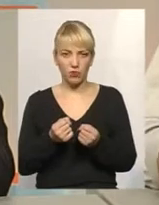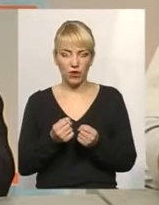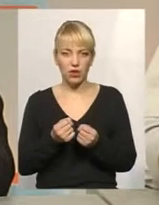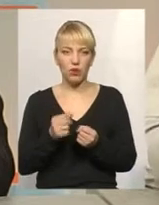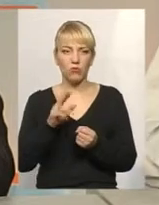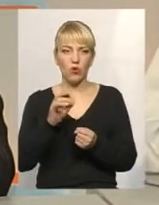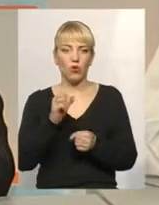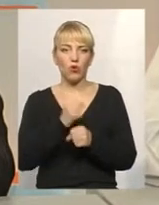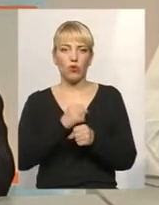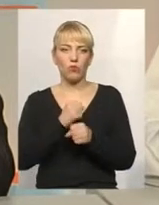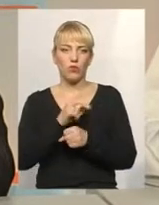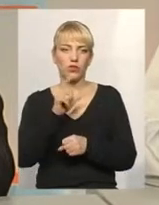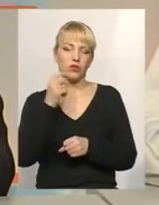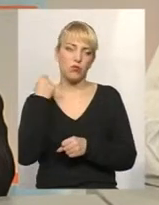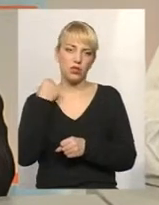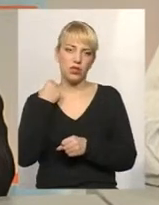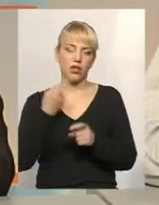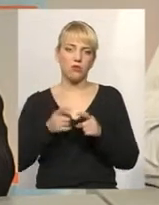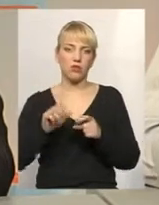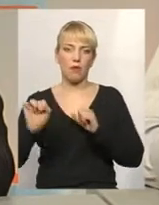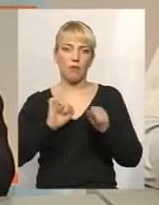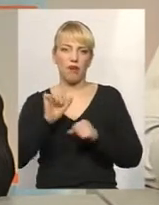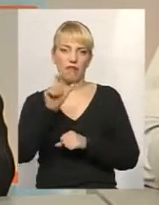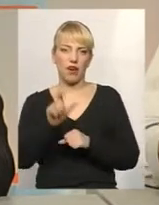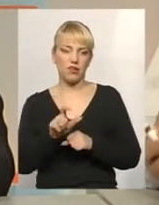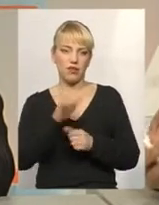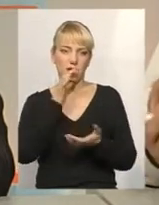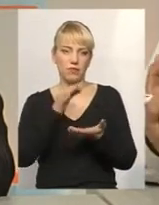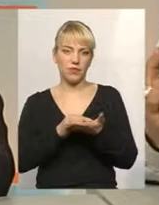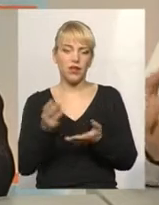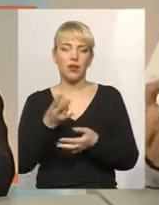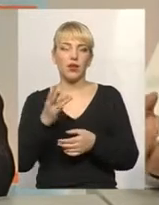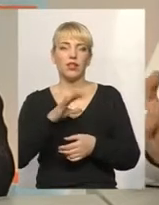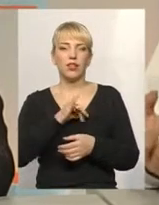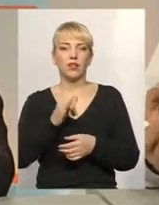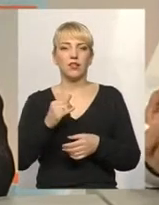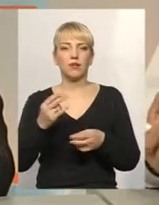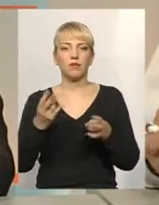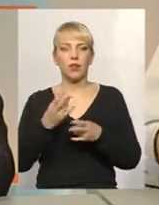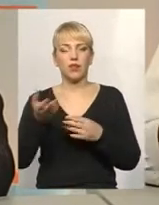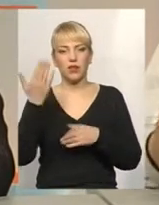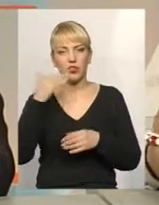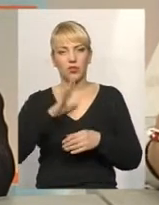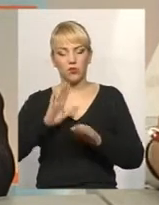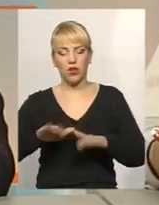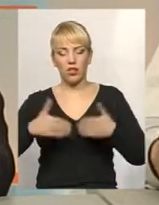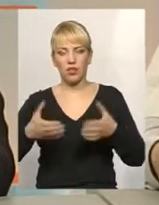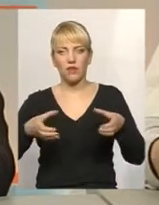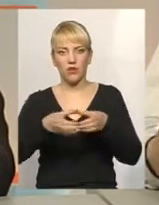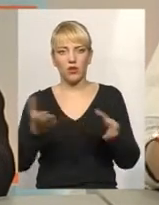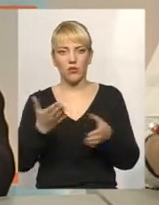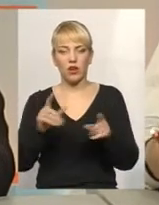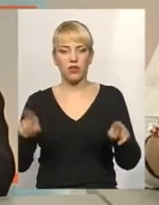роботі з боржниками лежить на правлінні. Тобто, в будь-якому ОСББ повинна бути раніше тоя ініціативна група, яка створювала